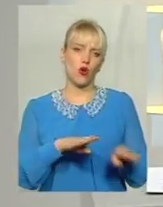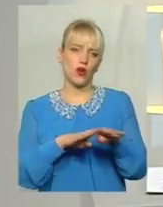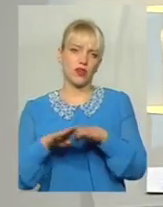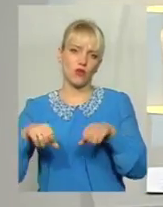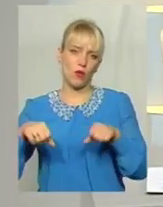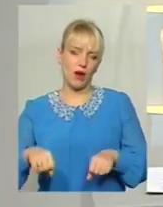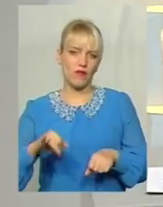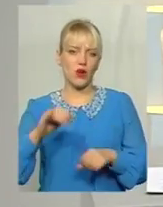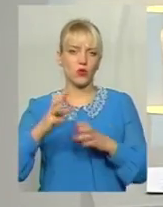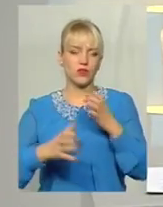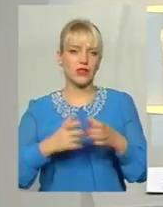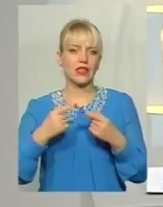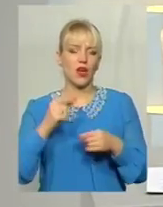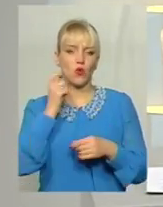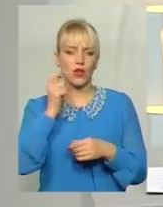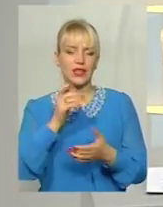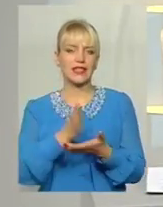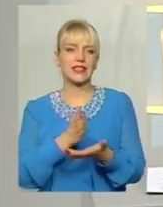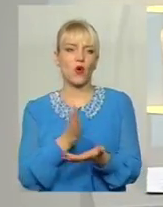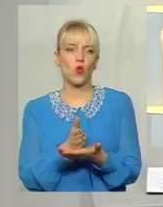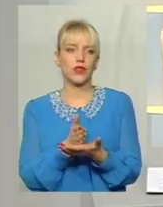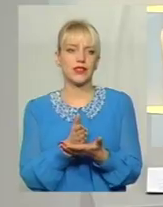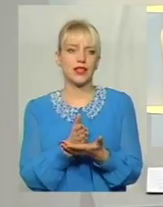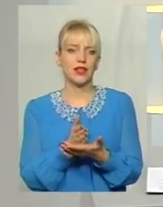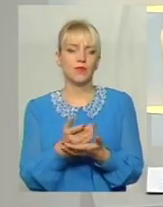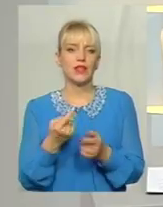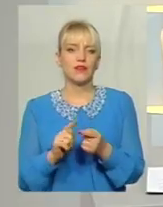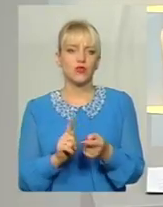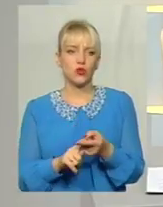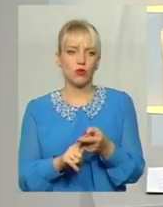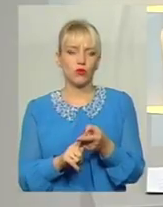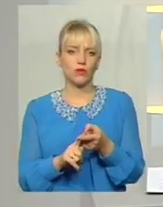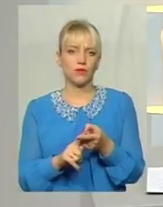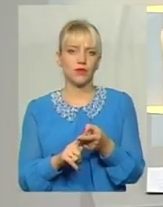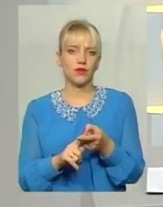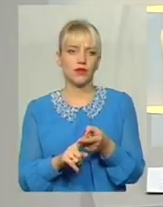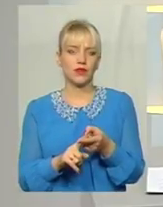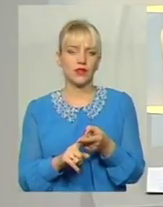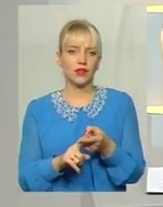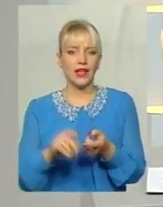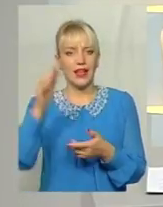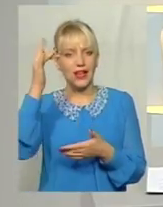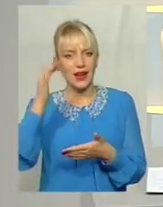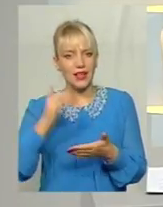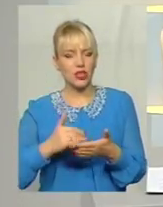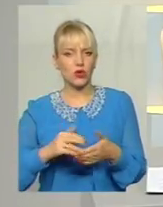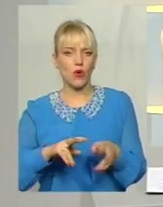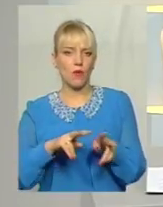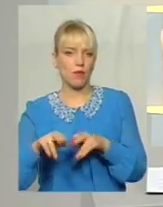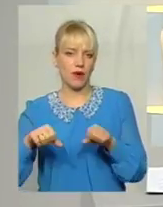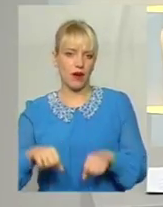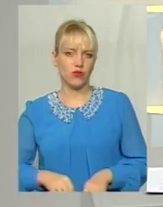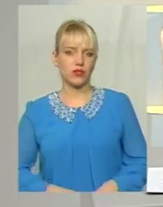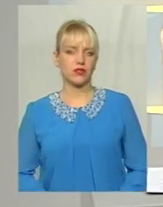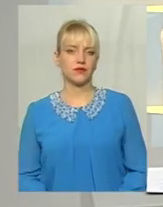світі Де Україна знаходиться в цьому такому своєрідному рейтингу рівноправності? Побачимо